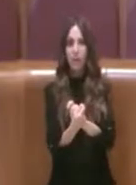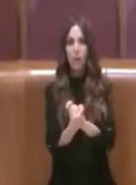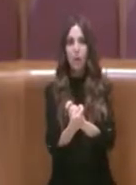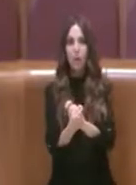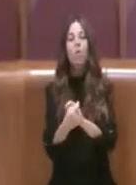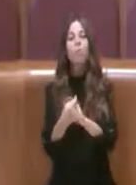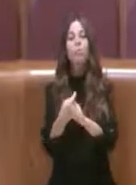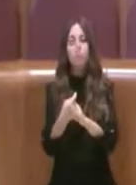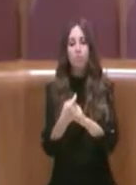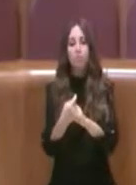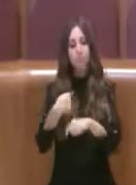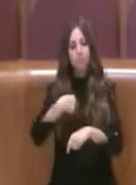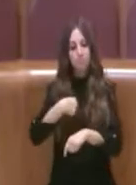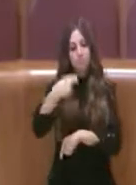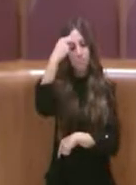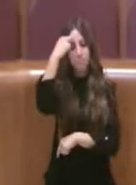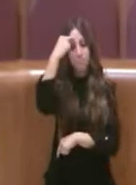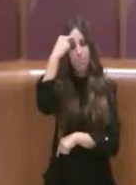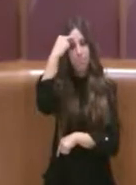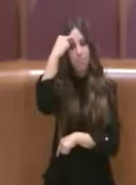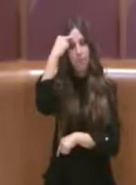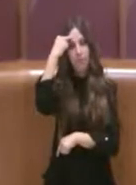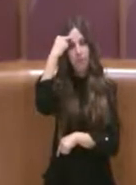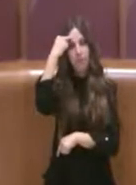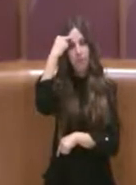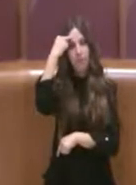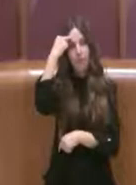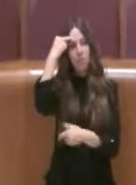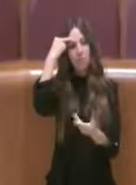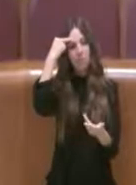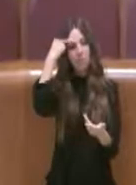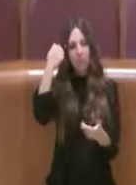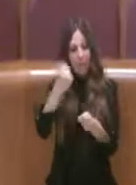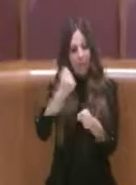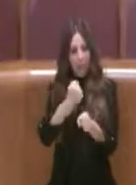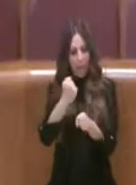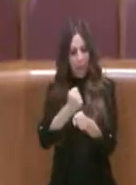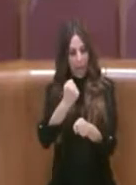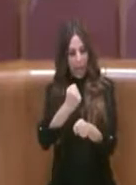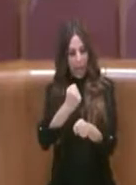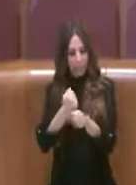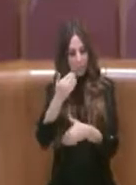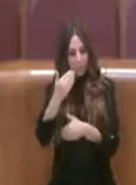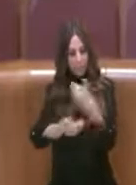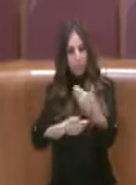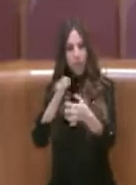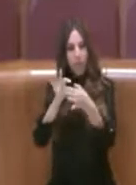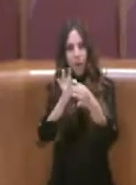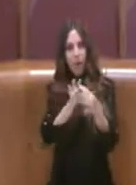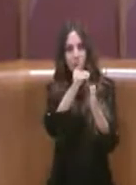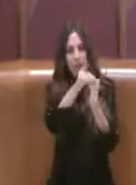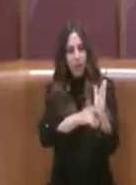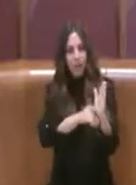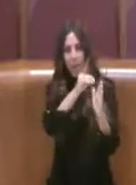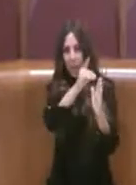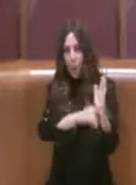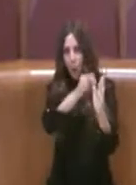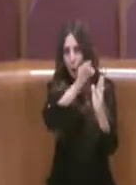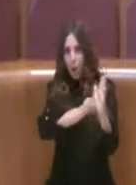continuiamo a procedere con i lavori, con un regolamento che di fatto non appartiene questo